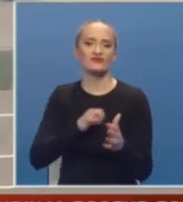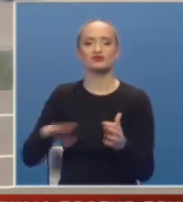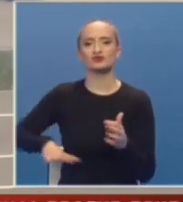interesovanje žene.